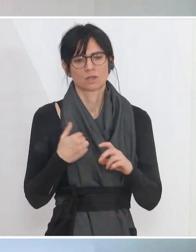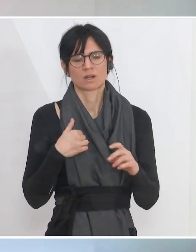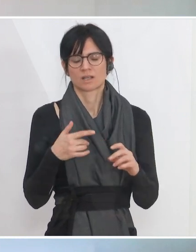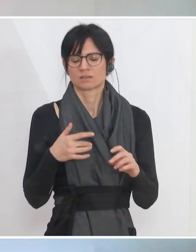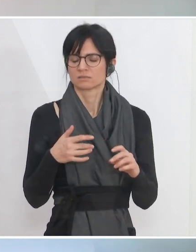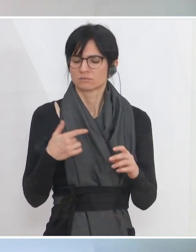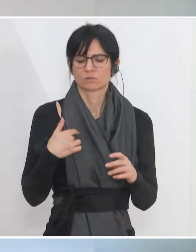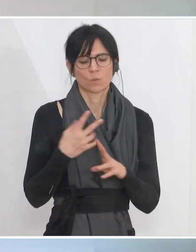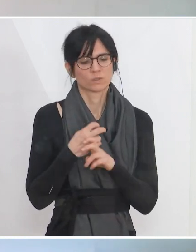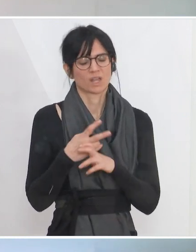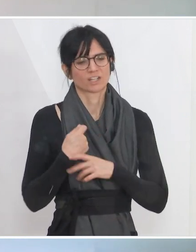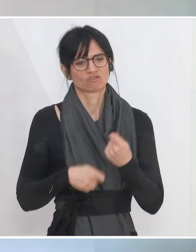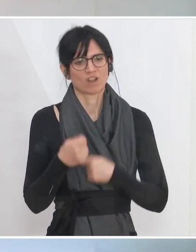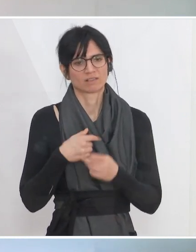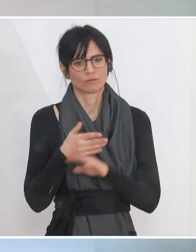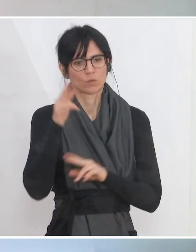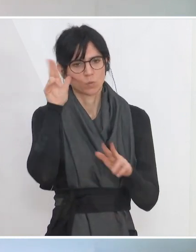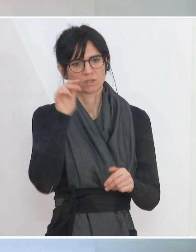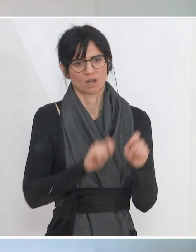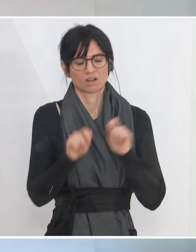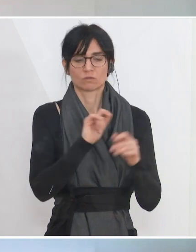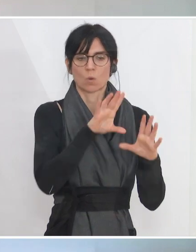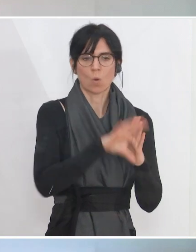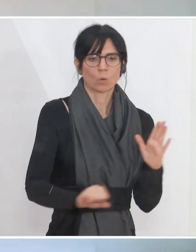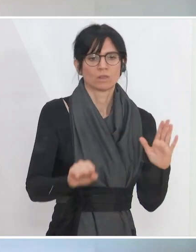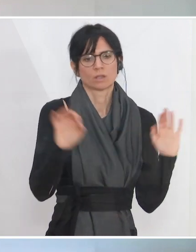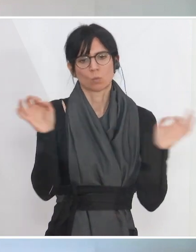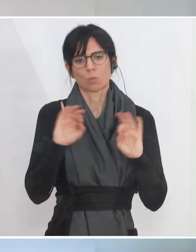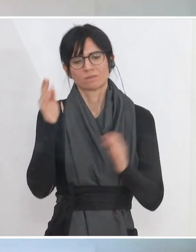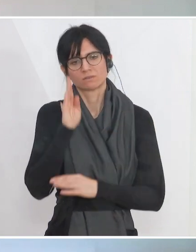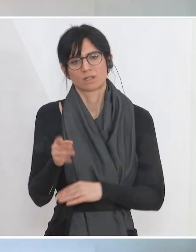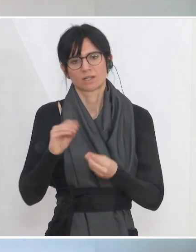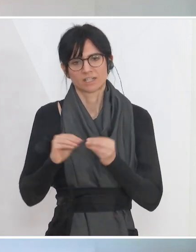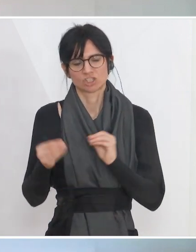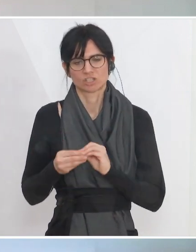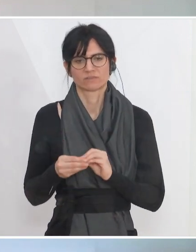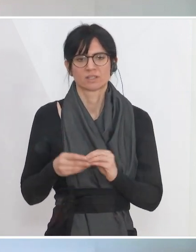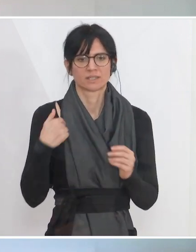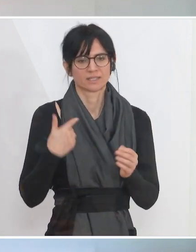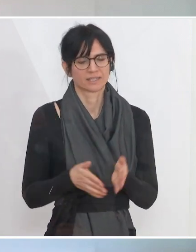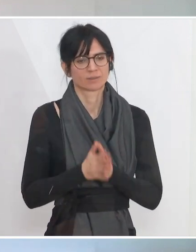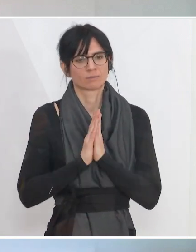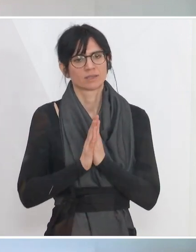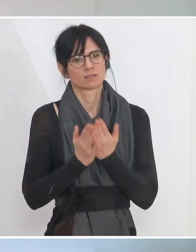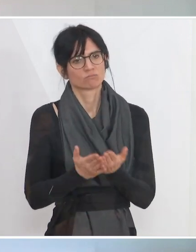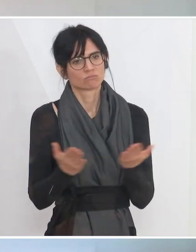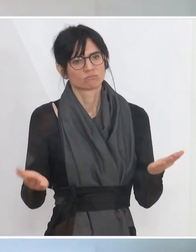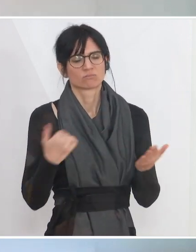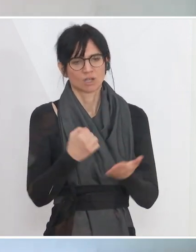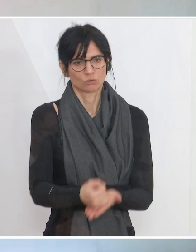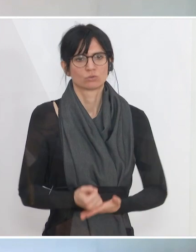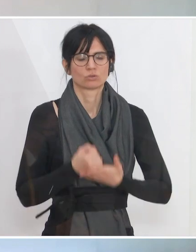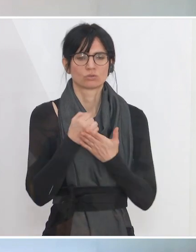österreichischen Handel einkaufen, ob online oder direkt im Geschäft. Da bitte ich Sie persönlich um Ihre Unterstützung,